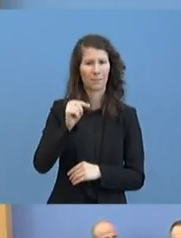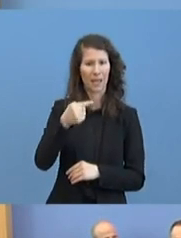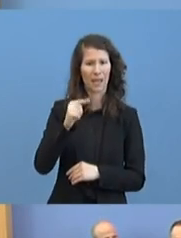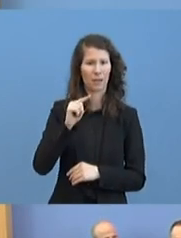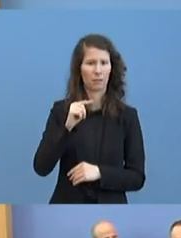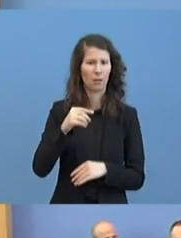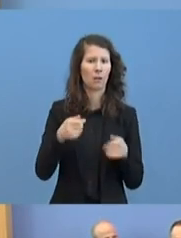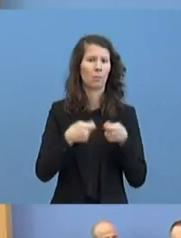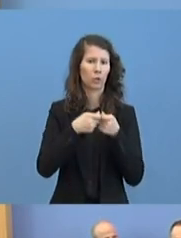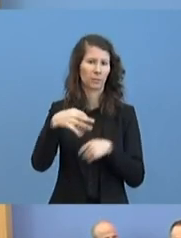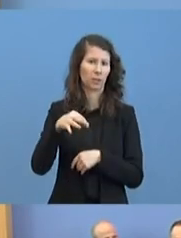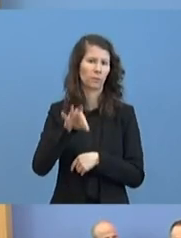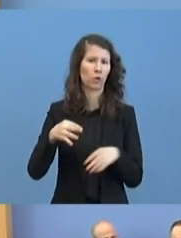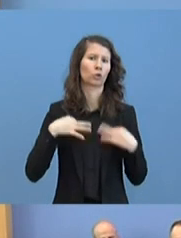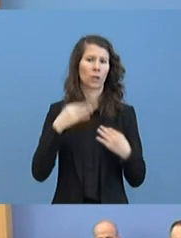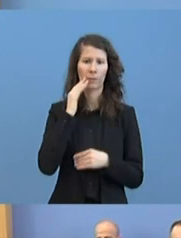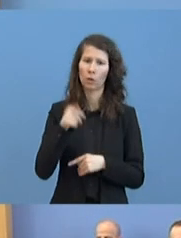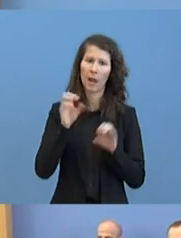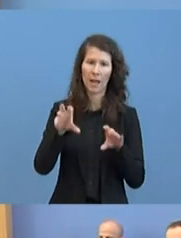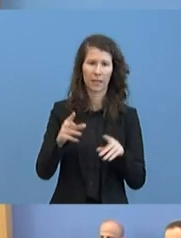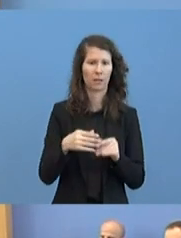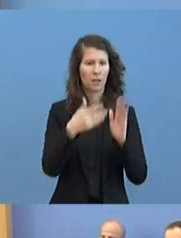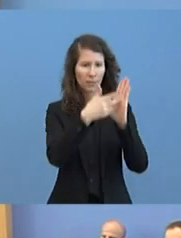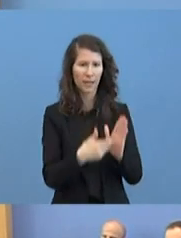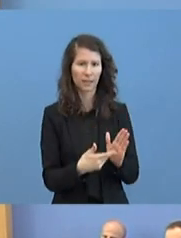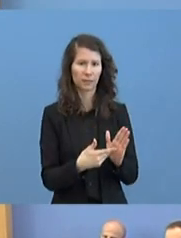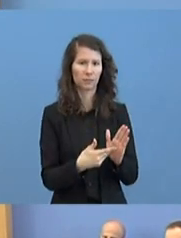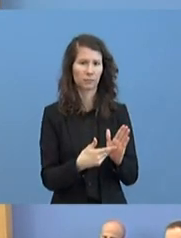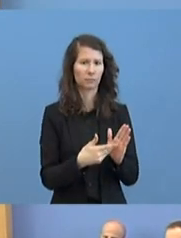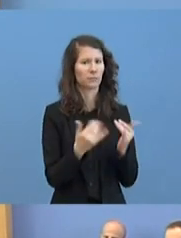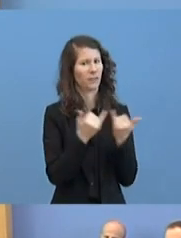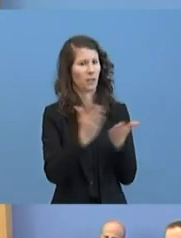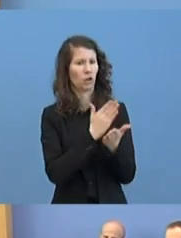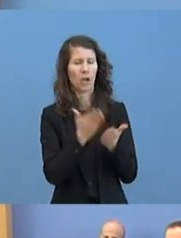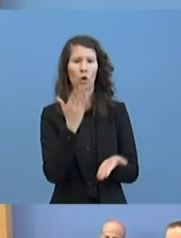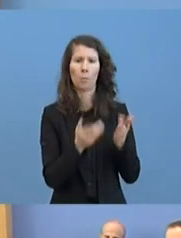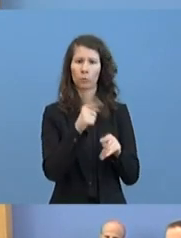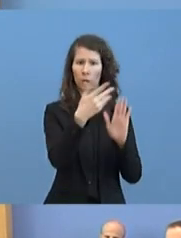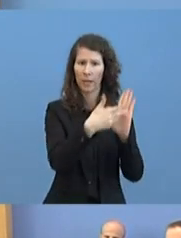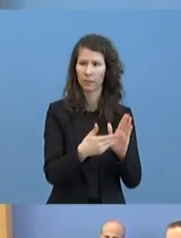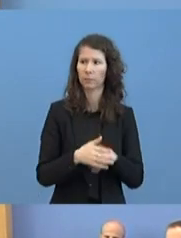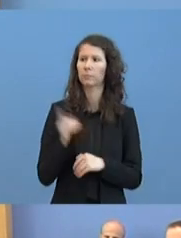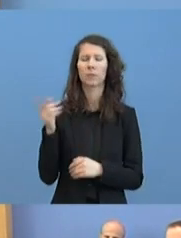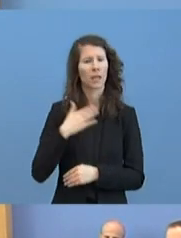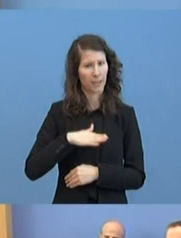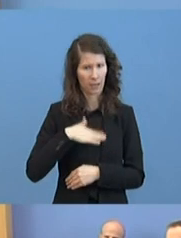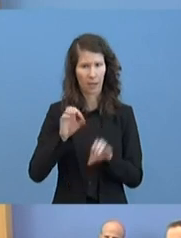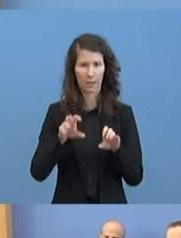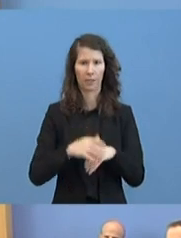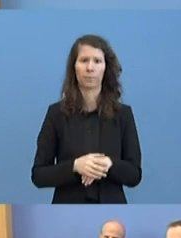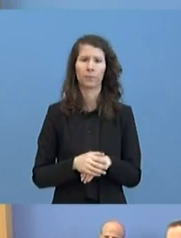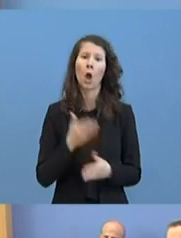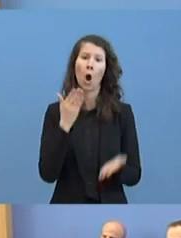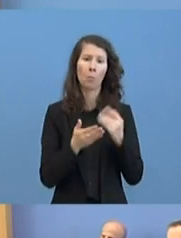nach denen getestet wird oder nicht? Kann ich gerne machen. Also im Grunde genommen ist die Entscheidung, ob eine Testung